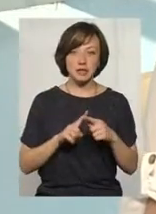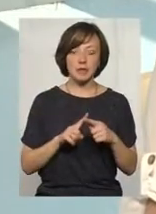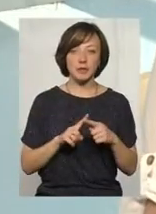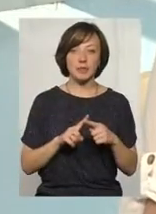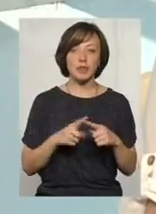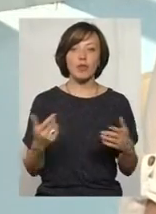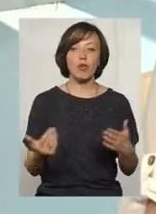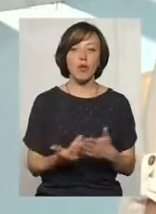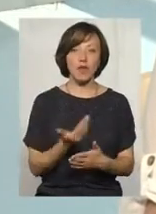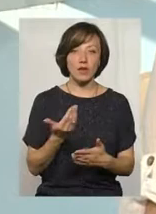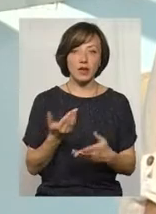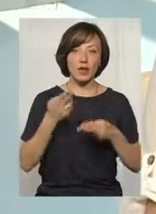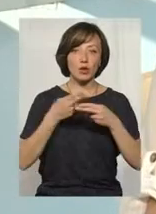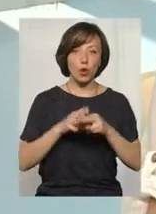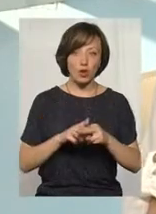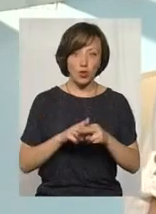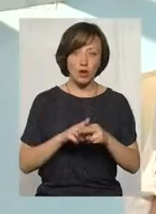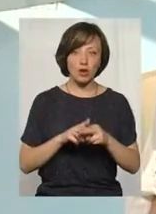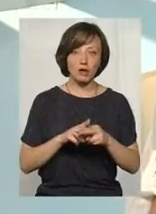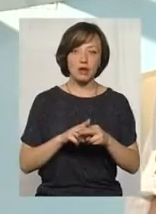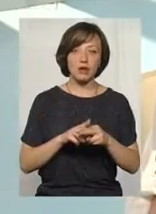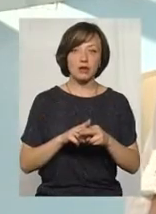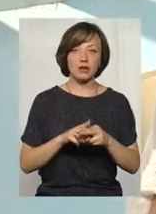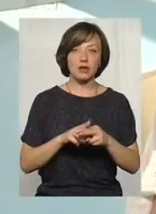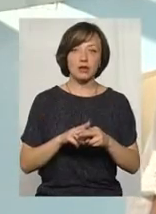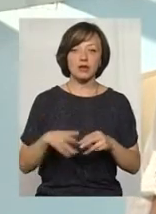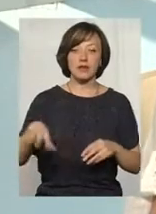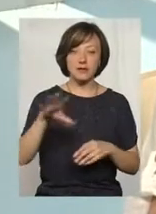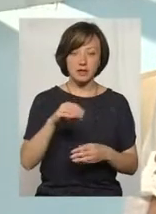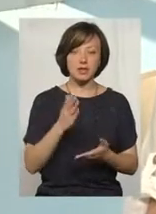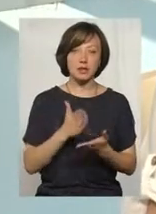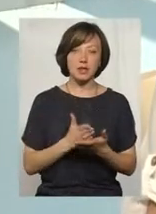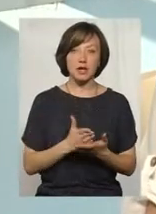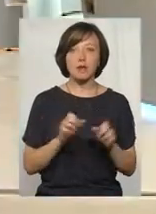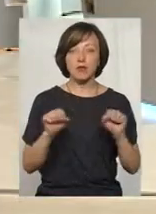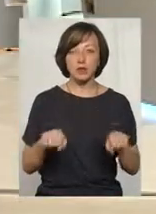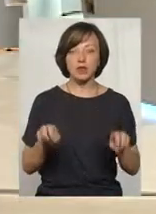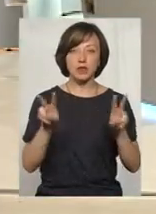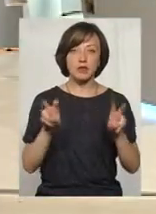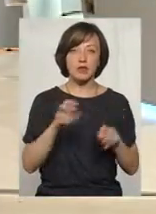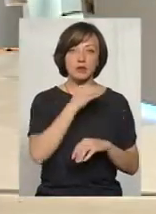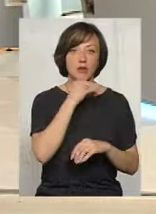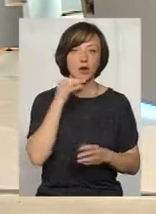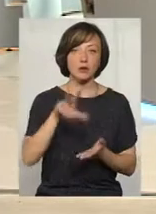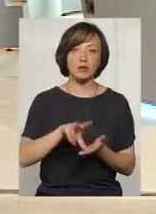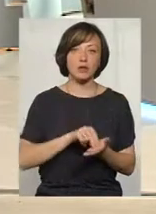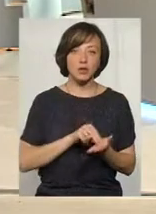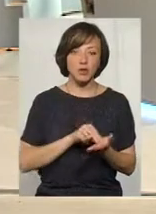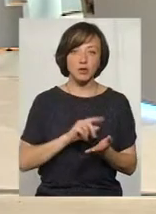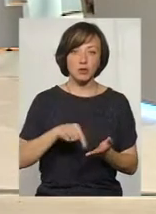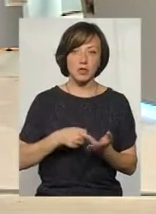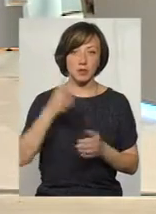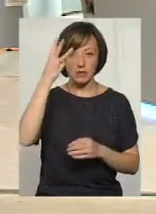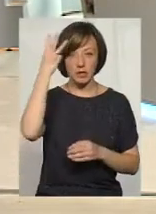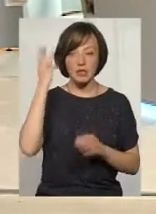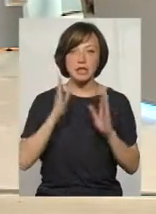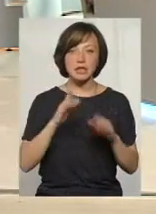мовити, нові технології, вони в них практично скрізь присутні. І можна назвати дуже багато прикладів від нас по місту Хмельницькому. Я